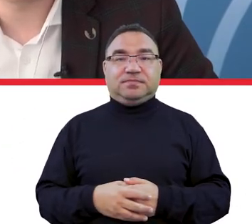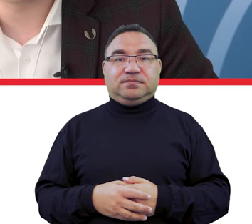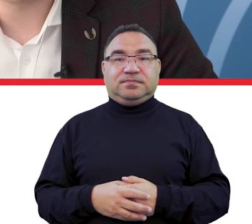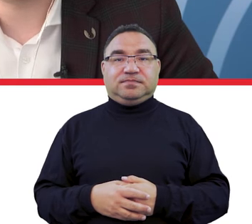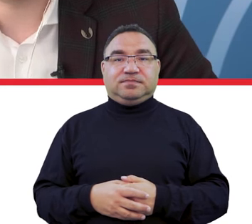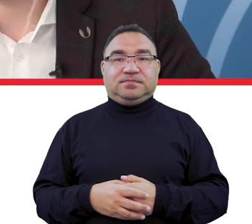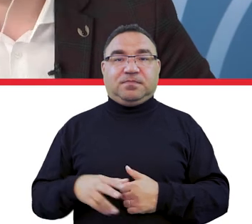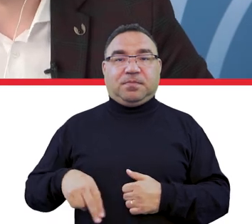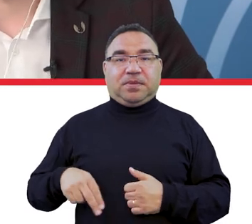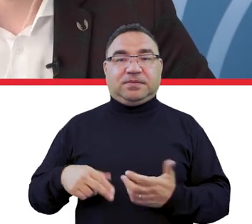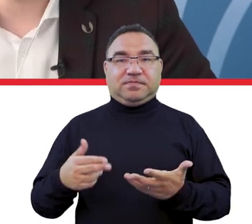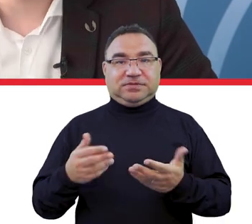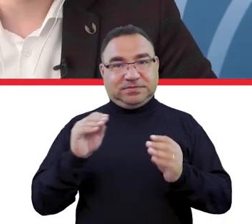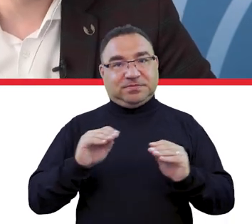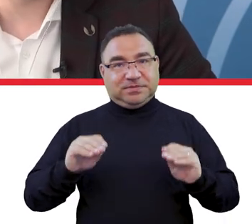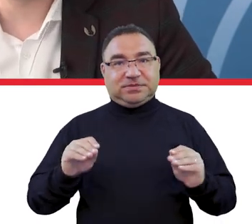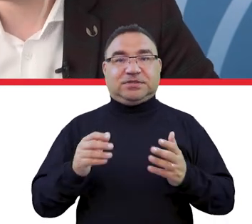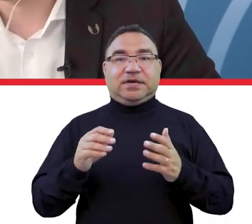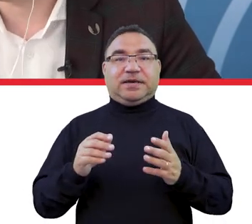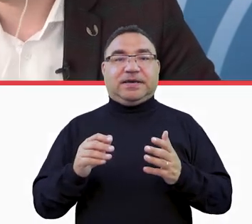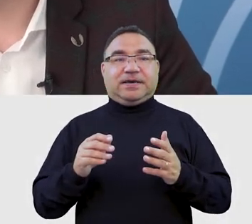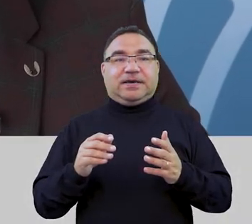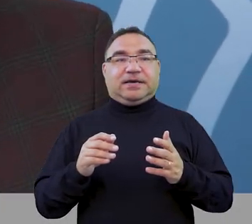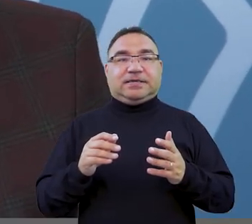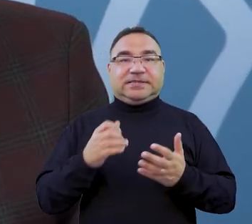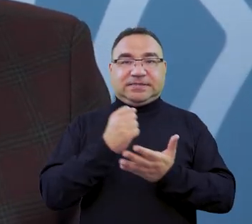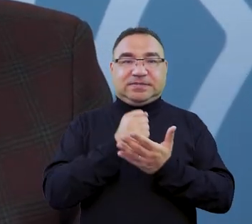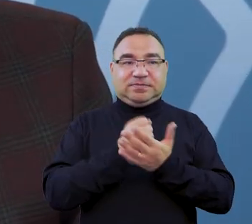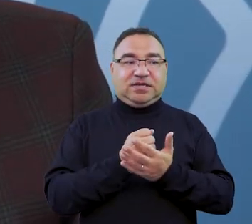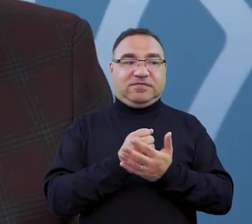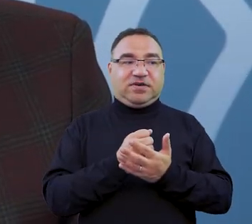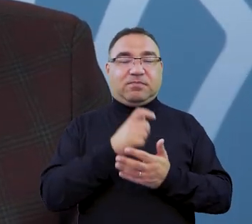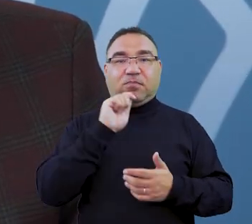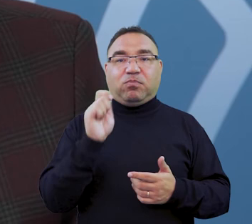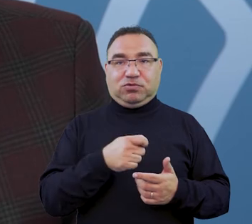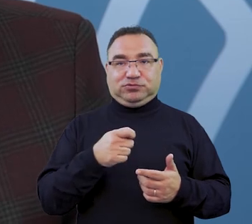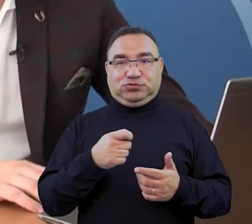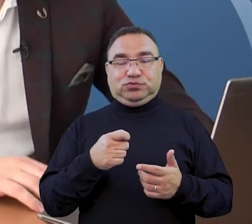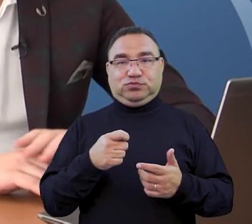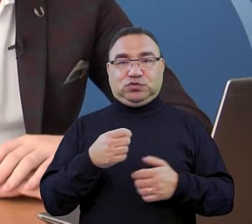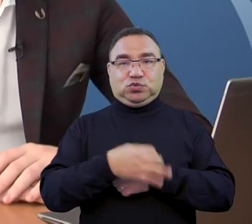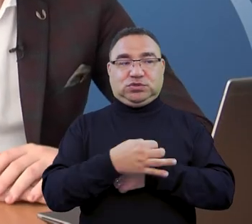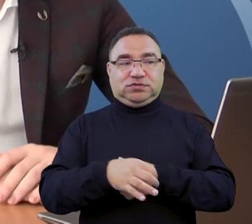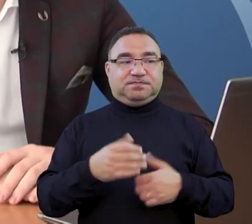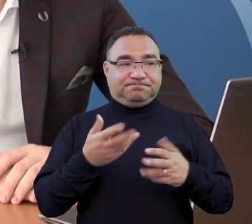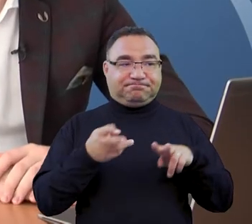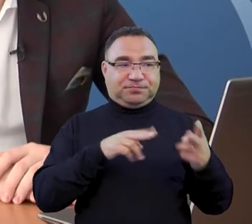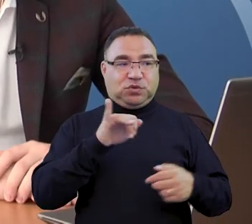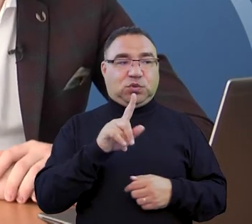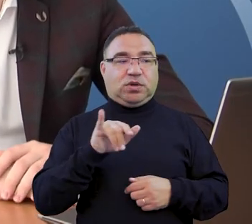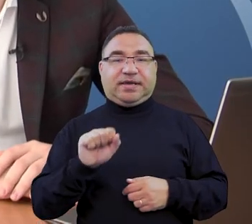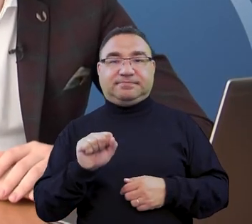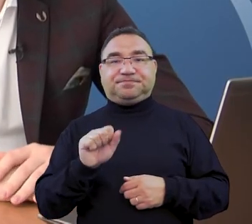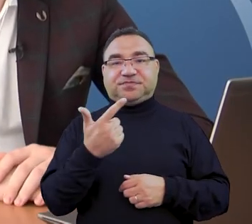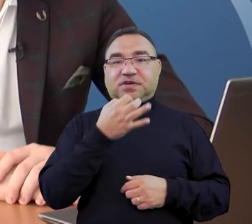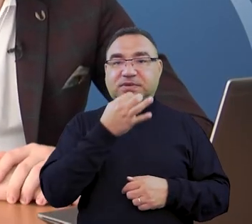Panie ministrze, temat związany z mobilnością studentką i oddaję głos Julii Sobolewskiej. Dziękuję. Zaczniemy